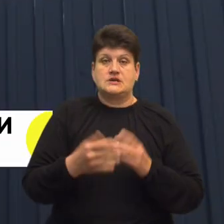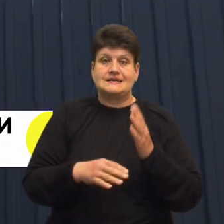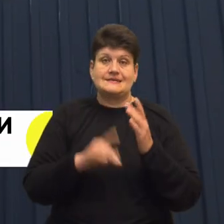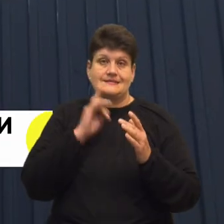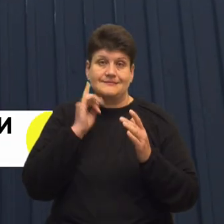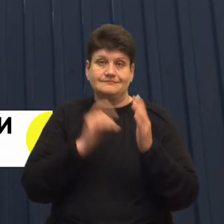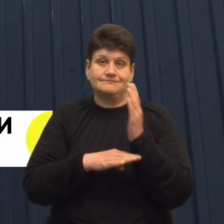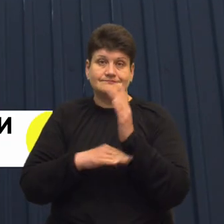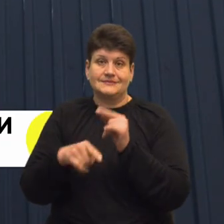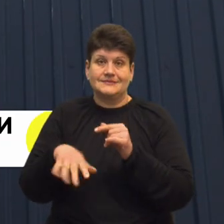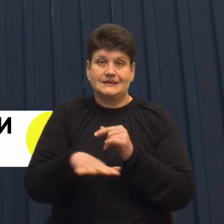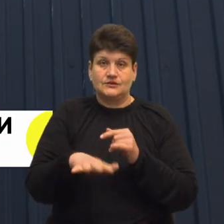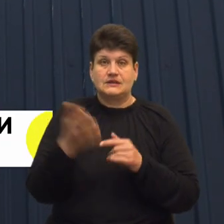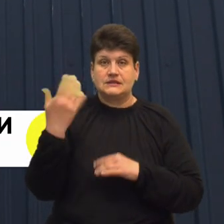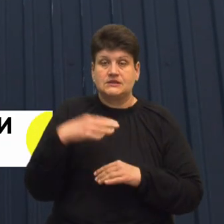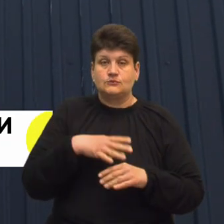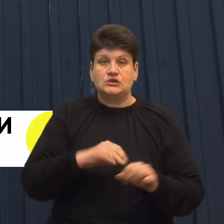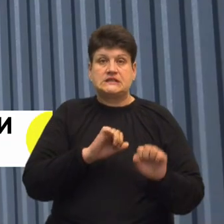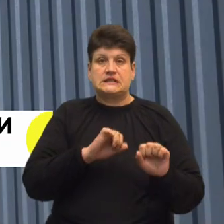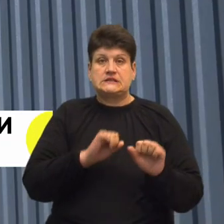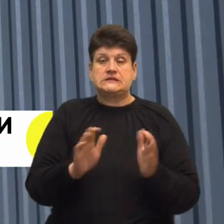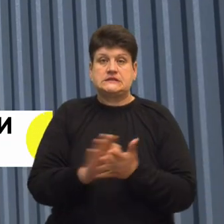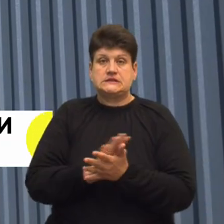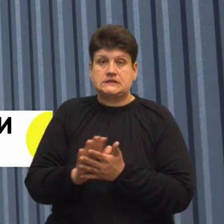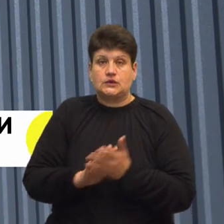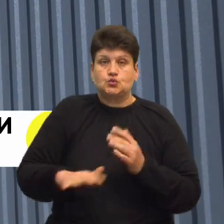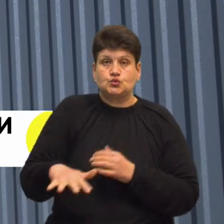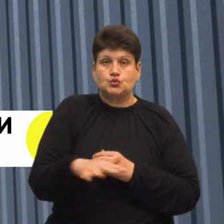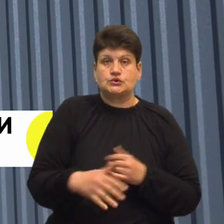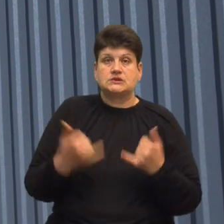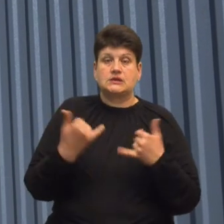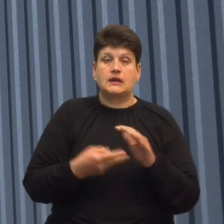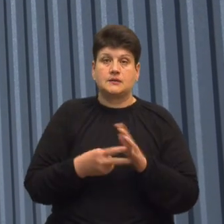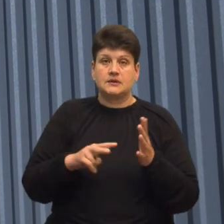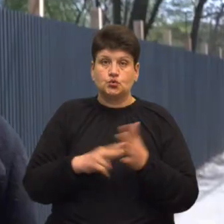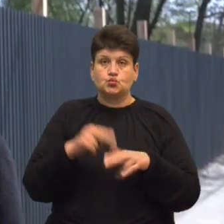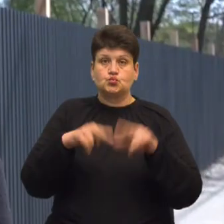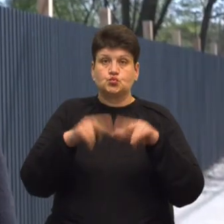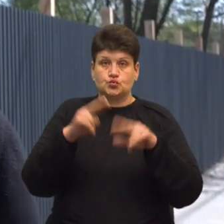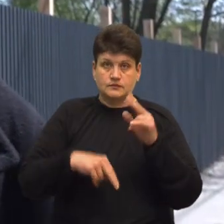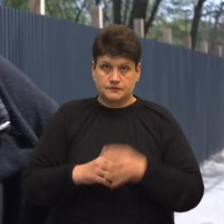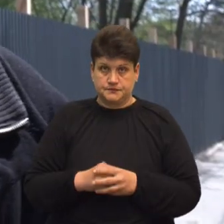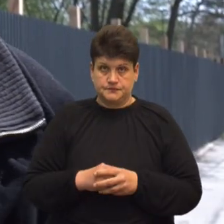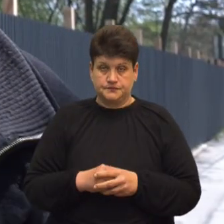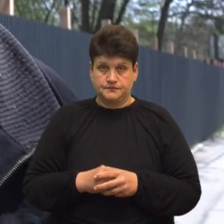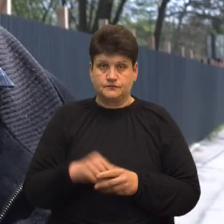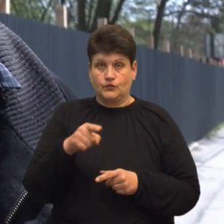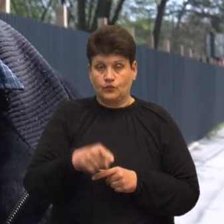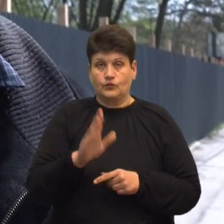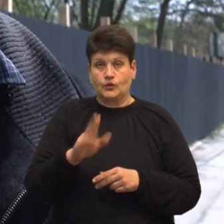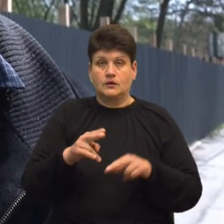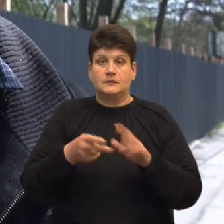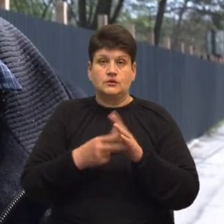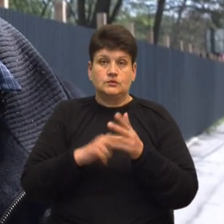території раніше слугували захисною санітарною зоною. Зараз її планують забудувати. Будується багатоквартирний житловий